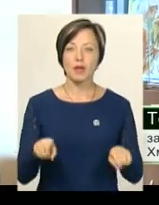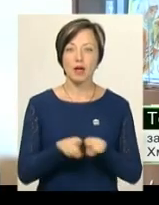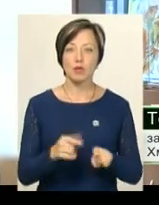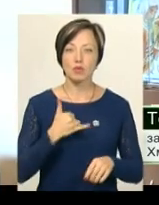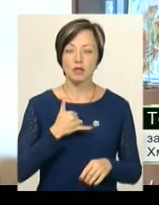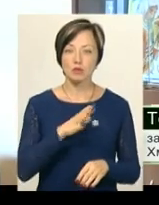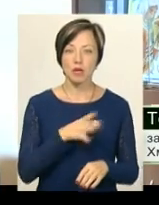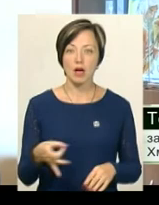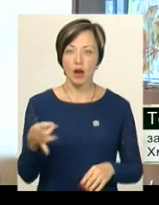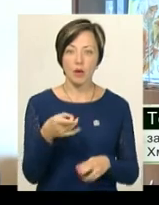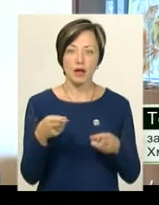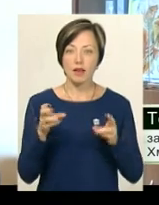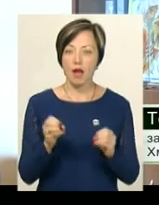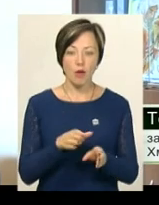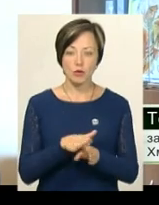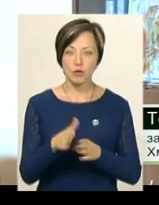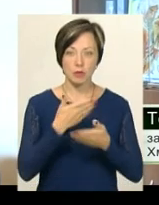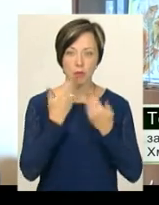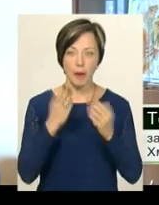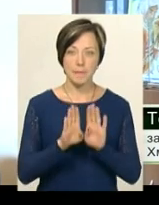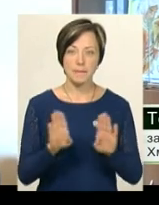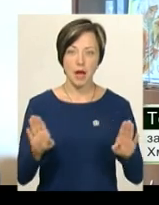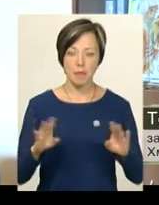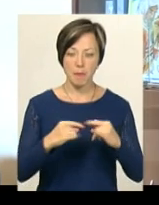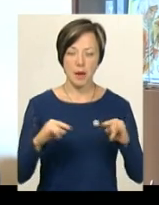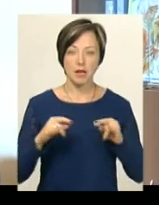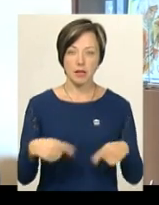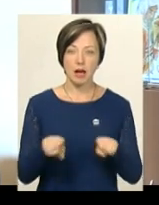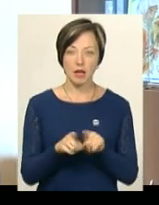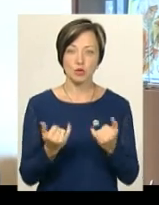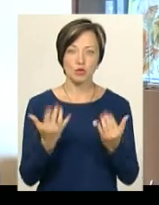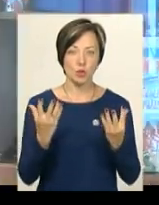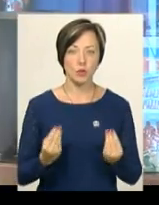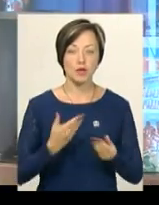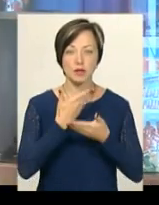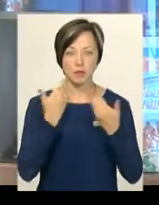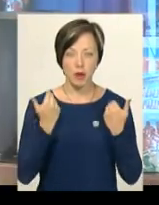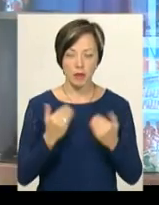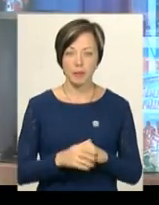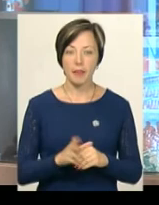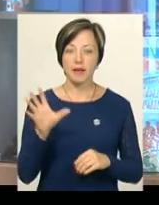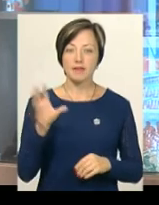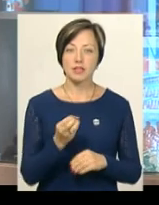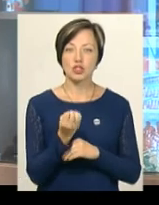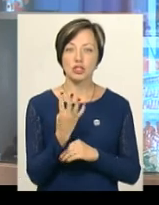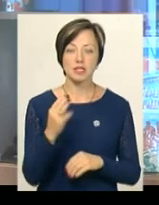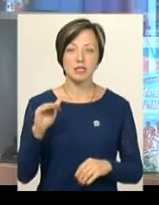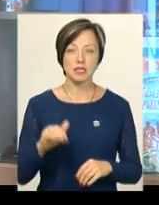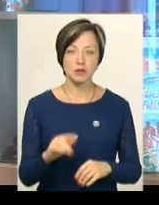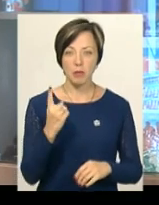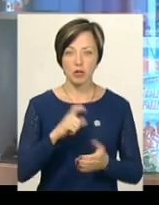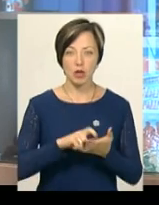райони, де абсолютно не надійшли меблі і парти, в нас таких вже на сьогодні немає. Практично всі 14 тисяч